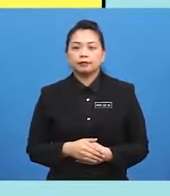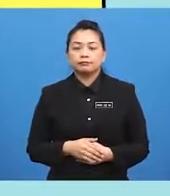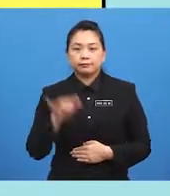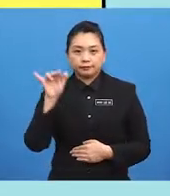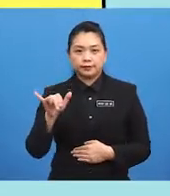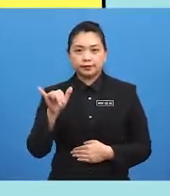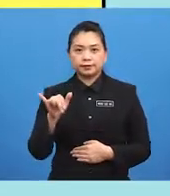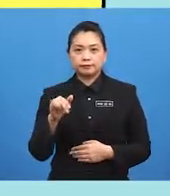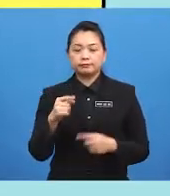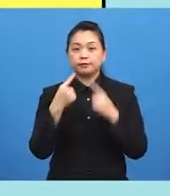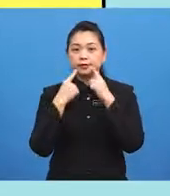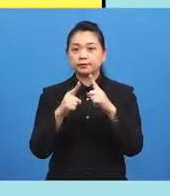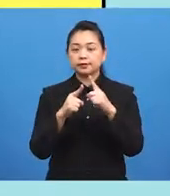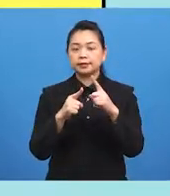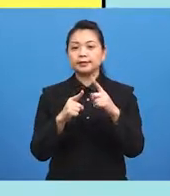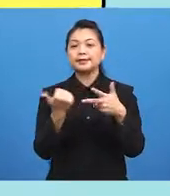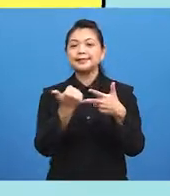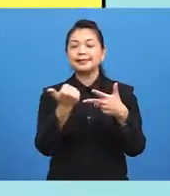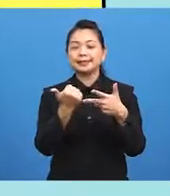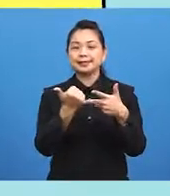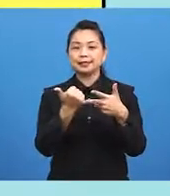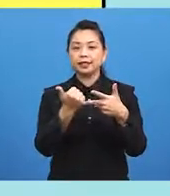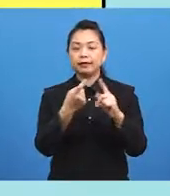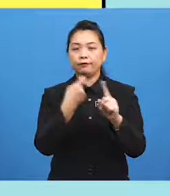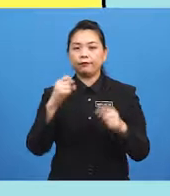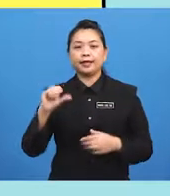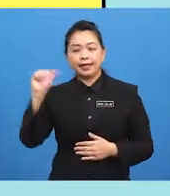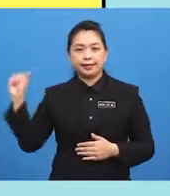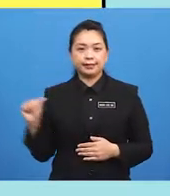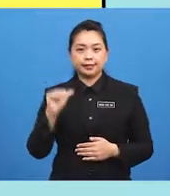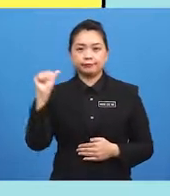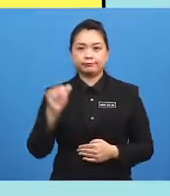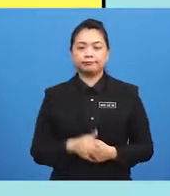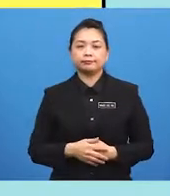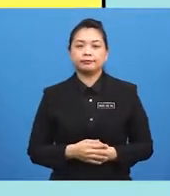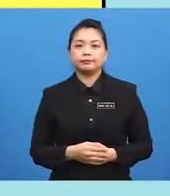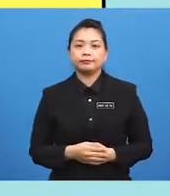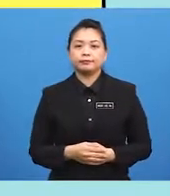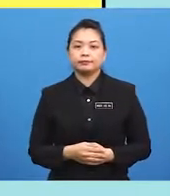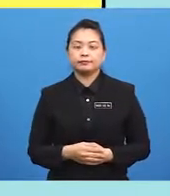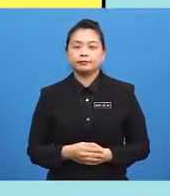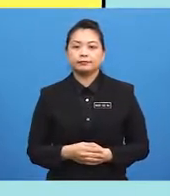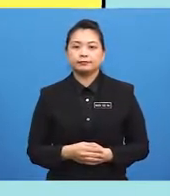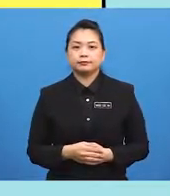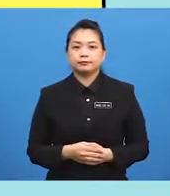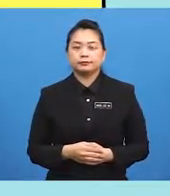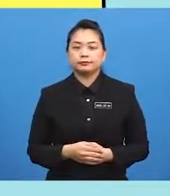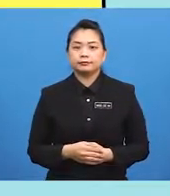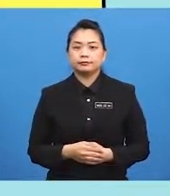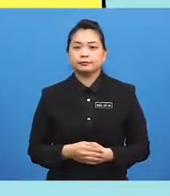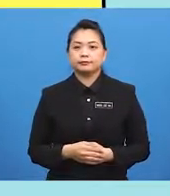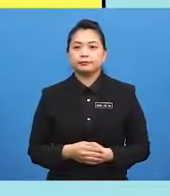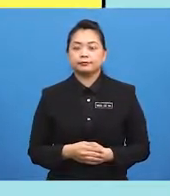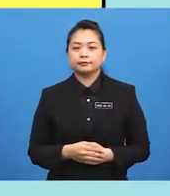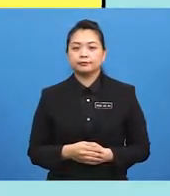Yes! It is a yurt... ...from... ...Central Asia. The nomads...